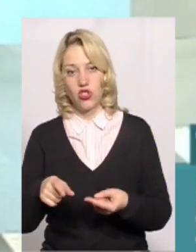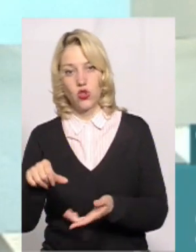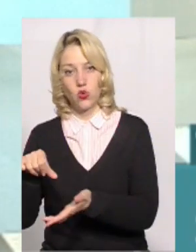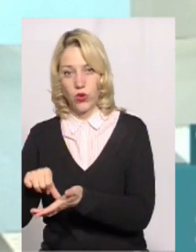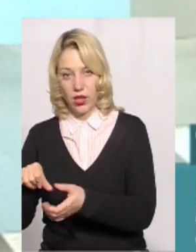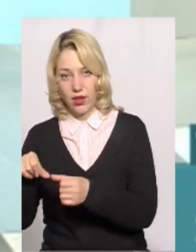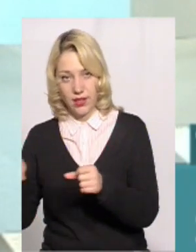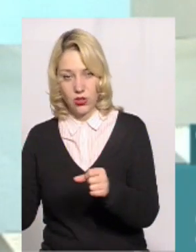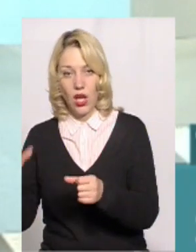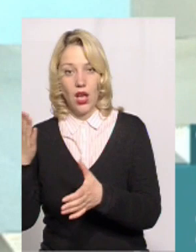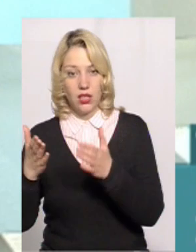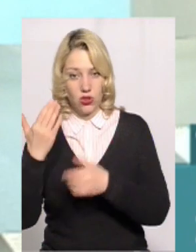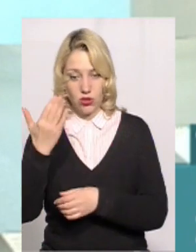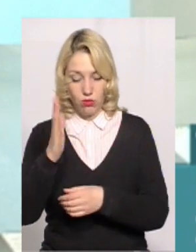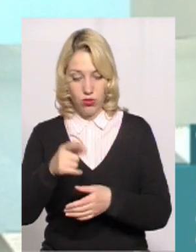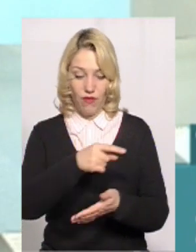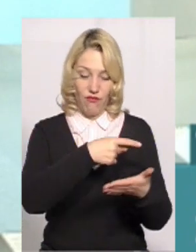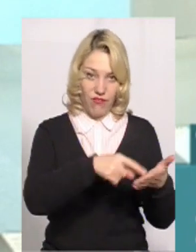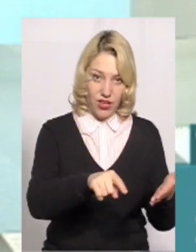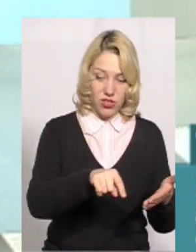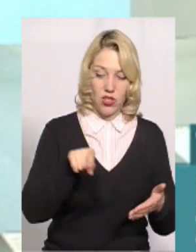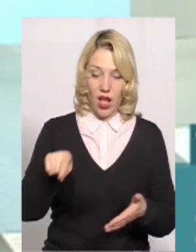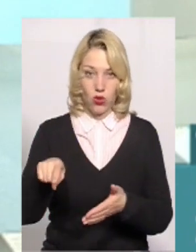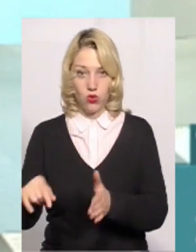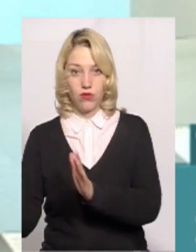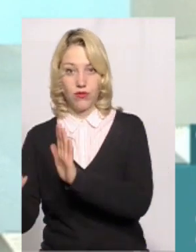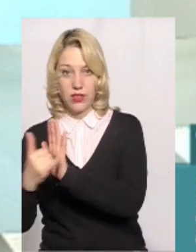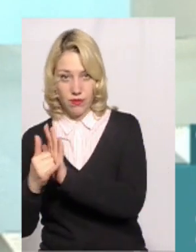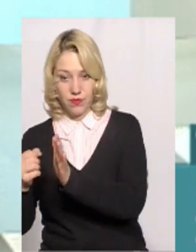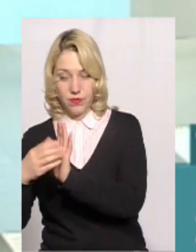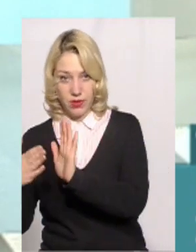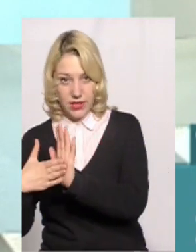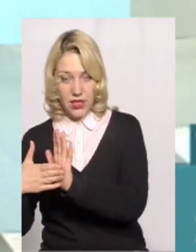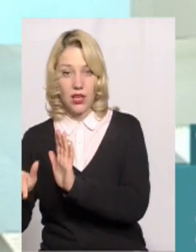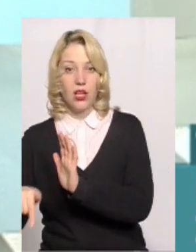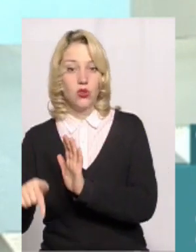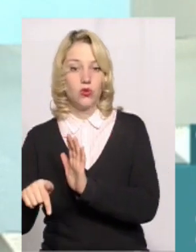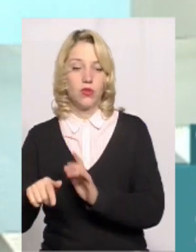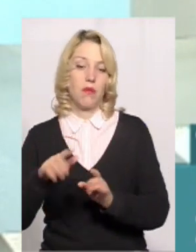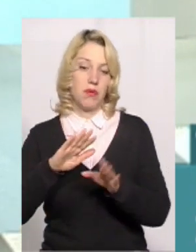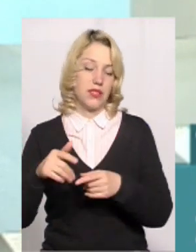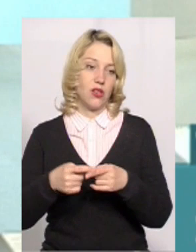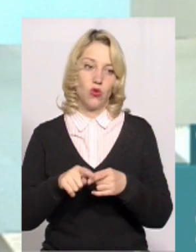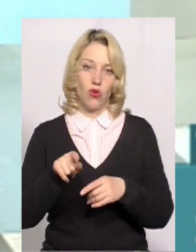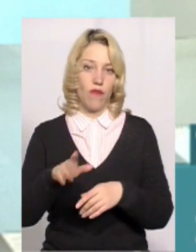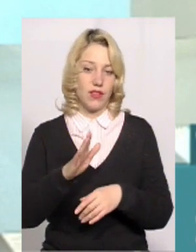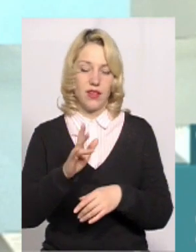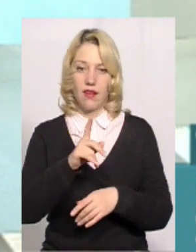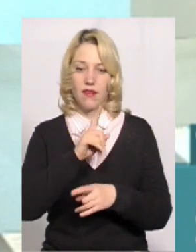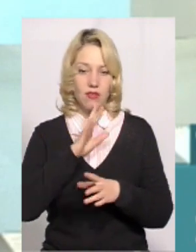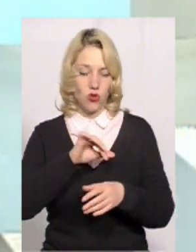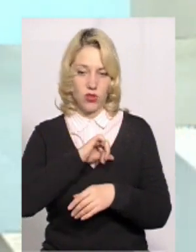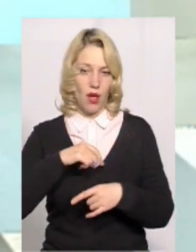Якщо ви там будете викреслені, а в іншому списку вписані, то після того ніхто вас звідти вже знову ж таки